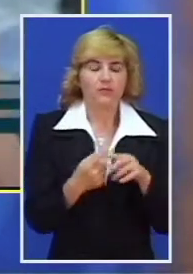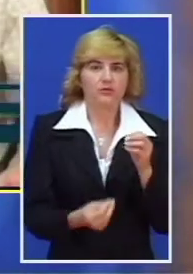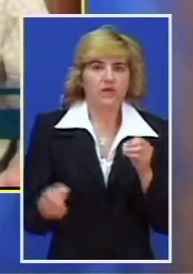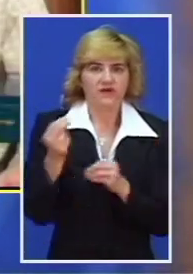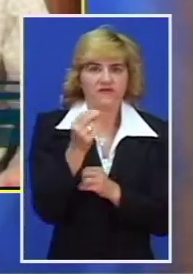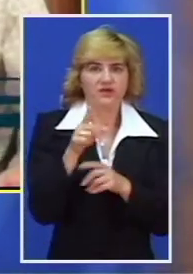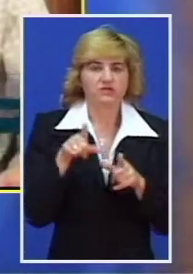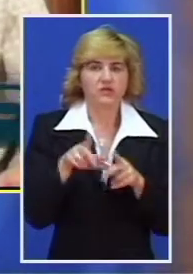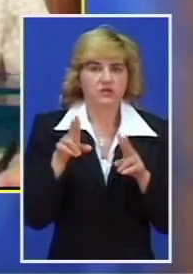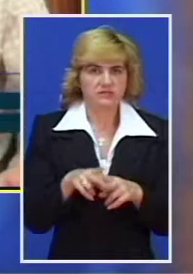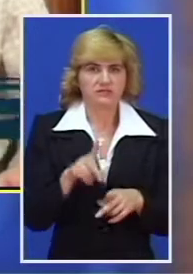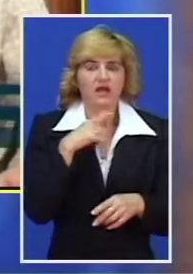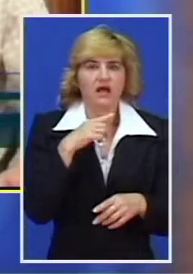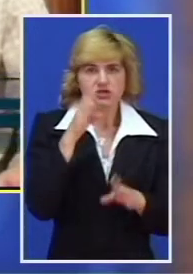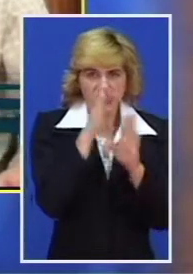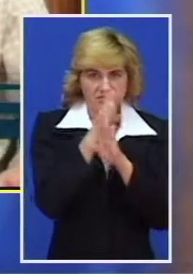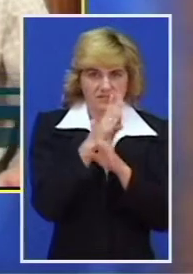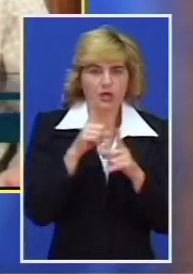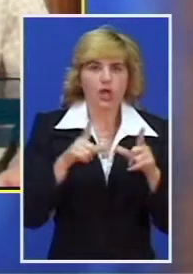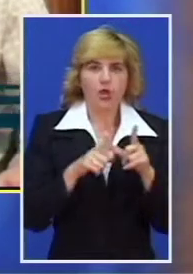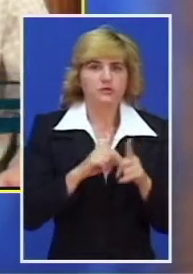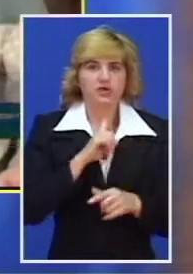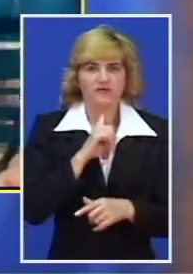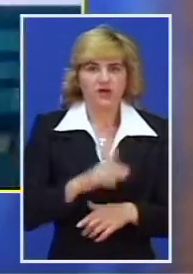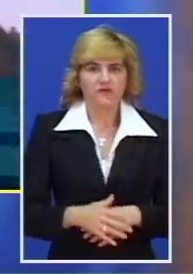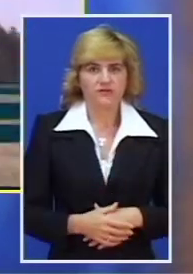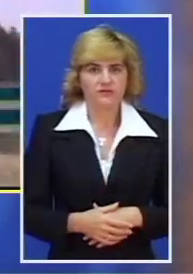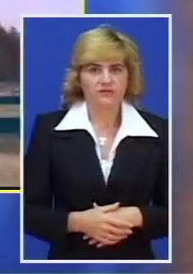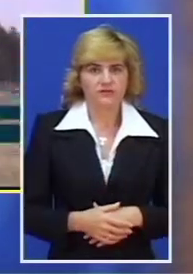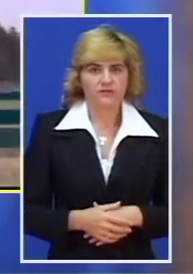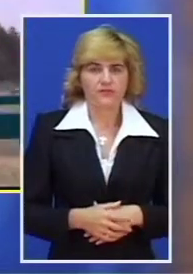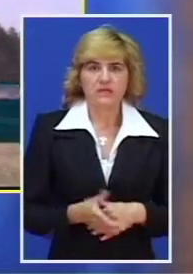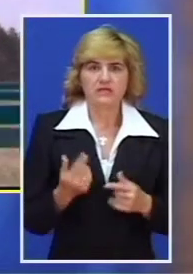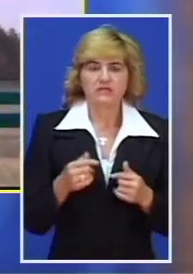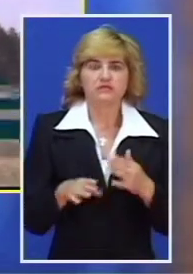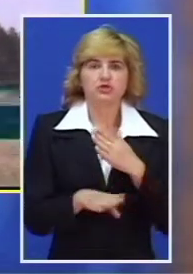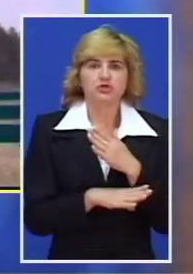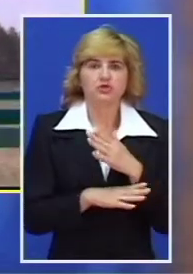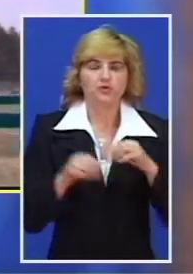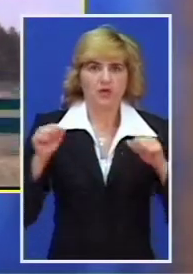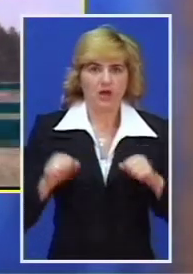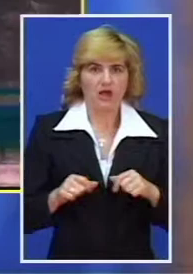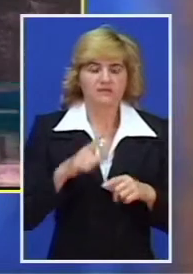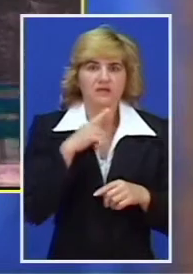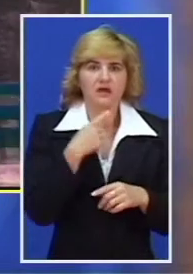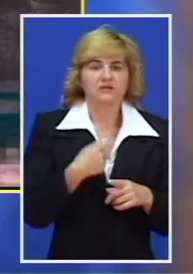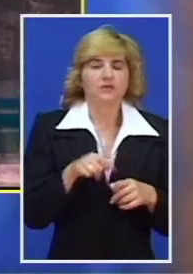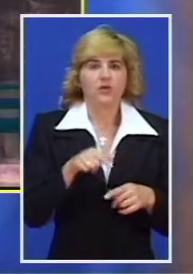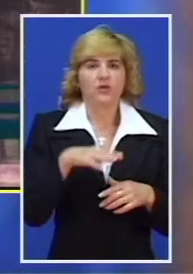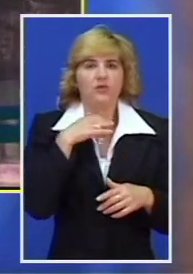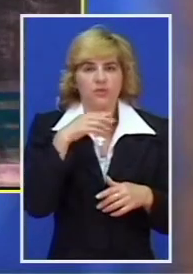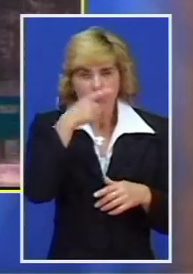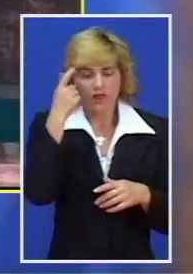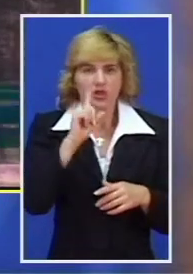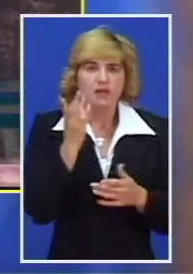kaže Zalju Eko inspektor za suzbijanje narkomanije Ljubiša Ivanović. Iz šumskog gazdinstva apeluju da se tokom jula i augusta ne